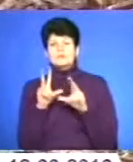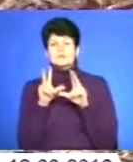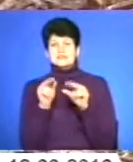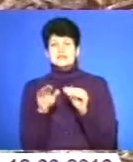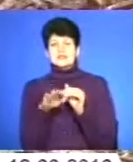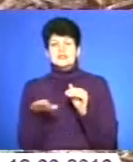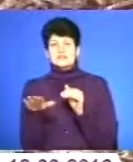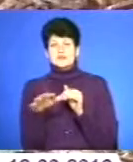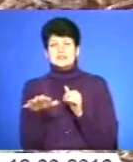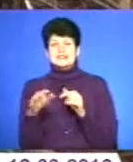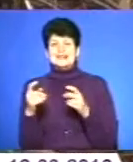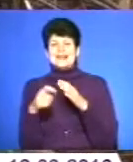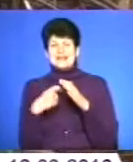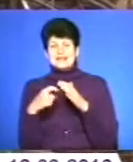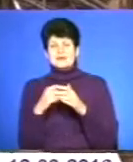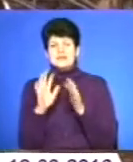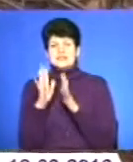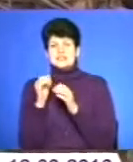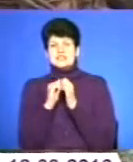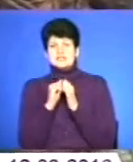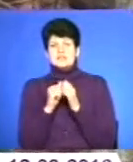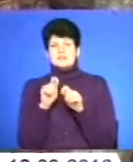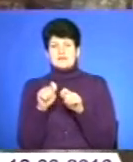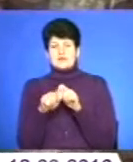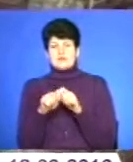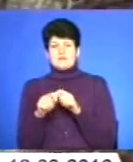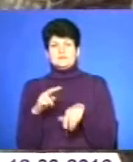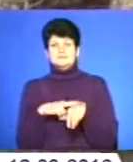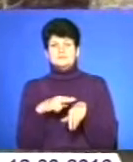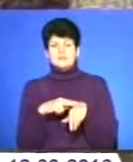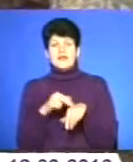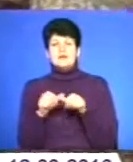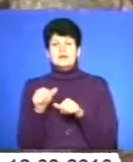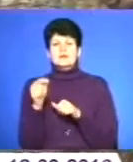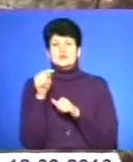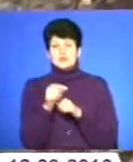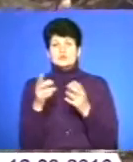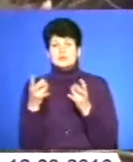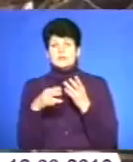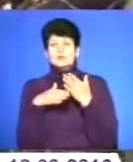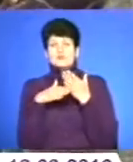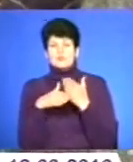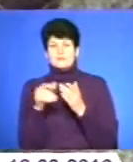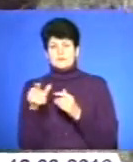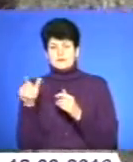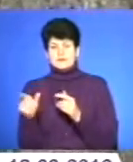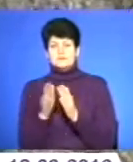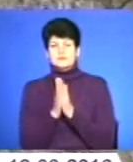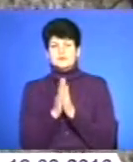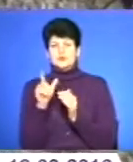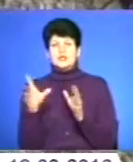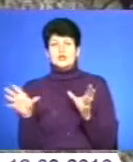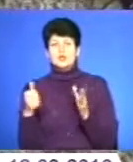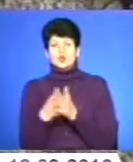території з кар'єрами та ліси частіше перевірятимуть правоохоронці. Але окрім цього потрібна і допомога громади. Він закликав людей до